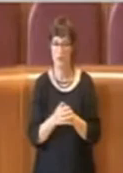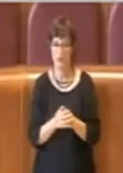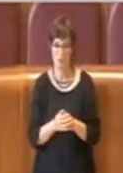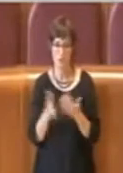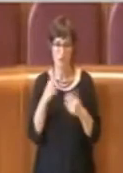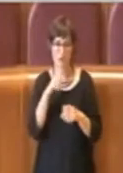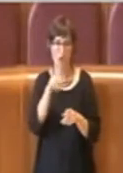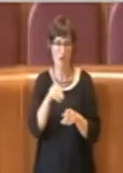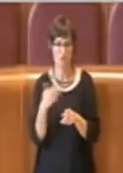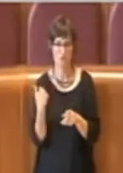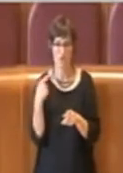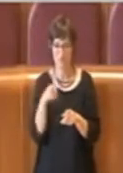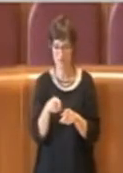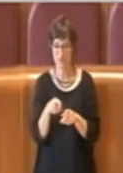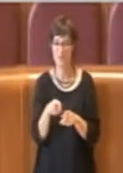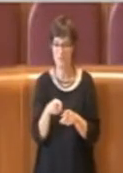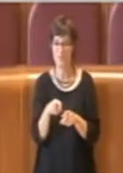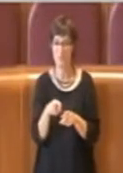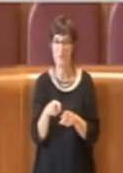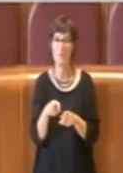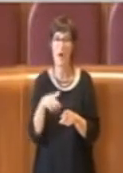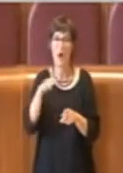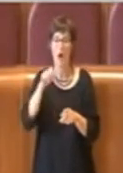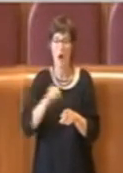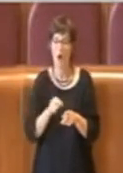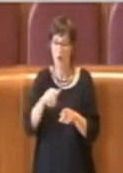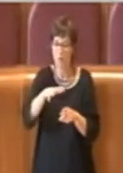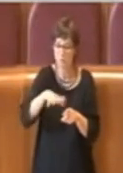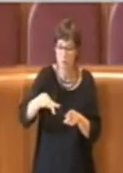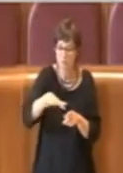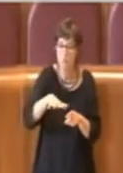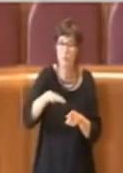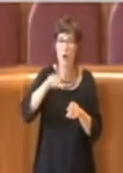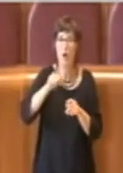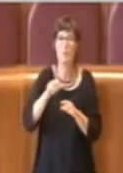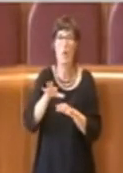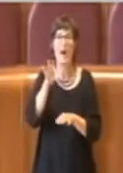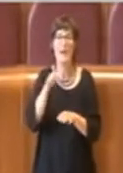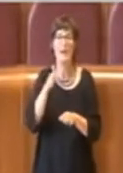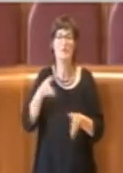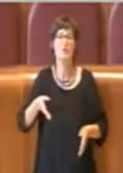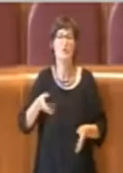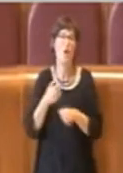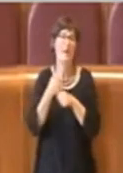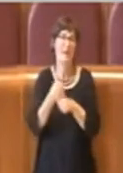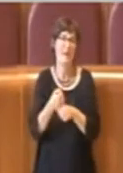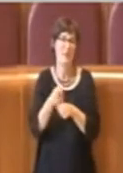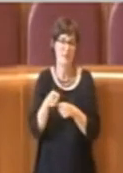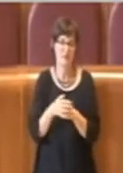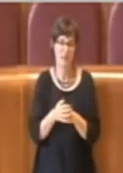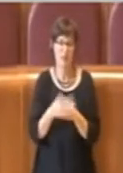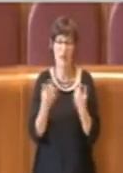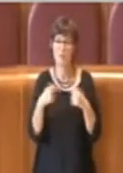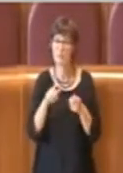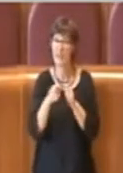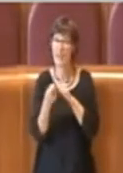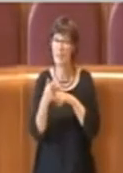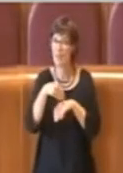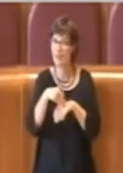possono eleggere tra di loro alcuni rappresentanti. Quindi quello che fa questo ammendamento non è altro che